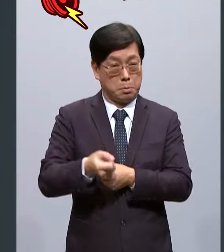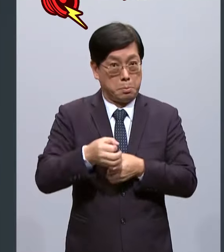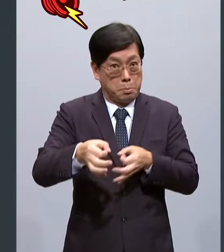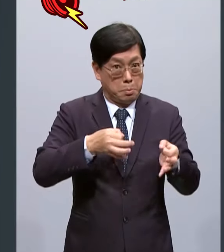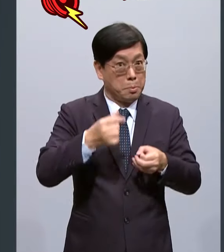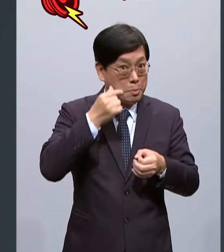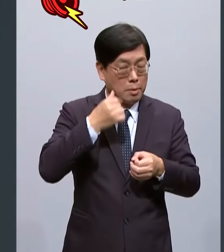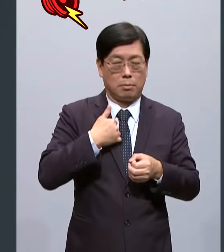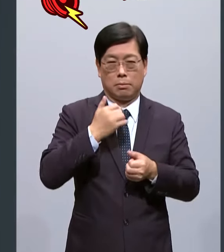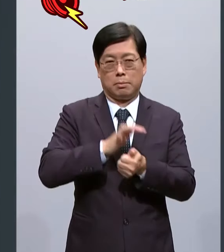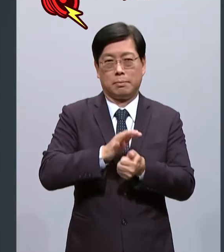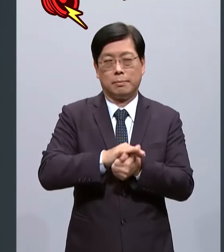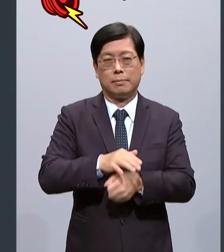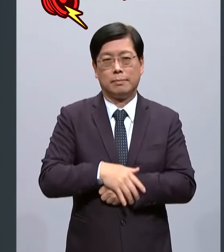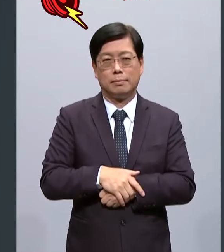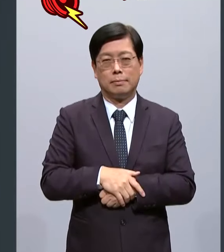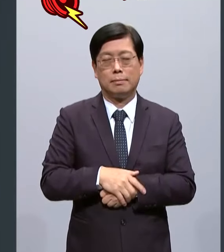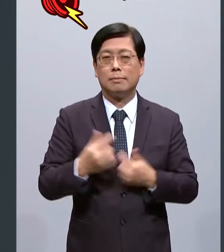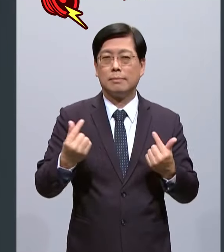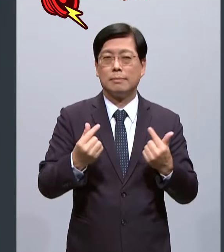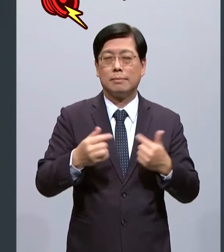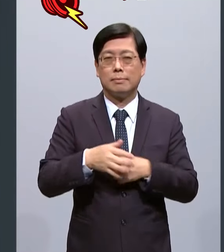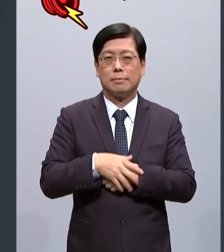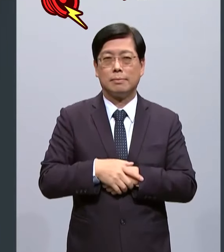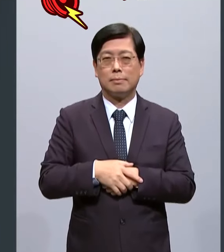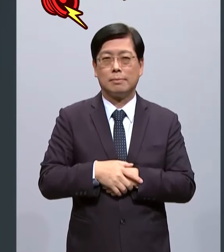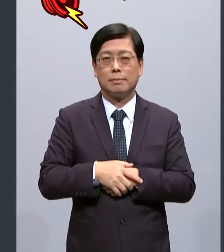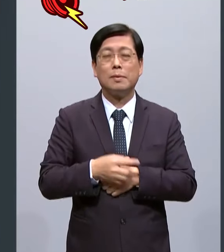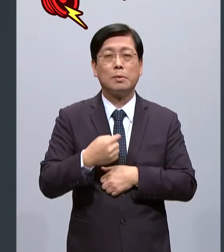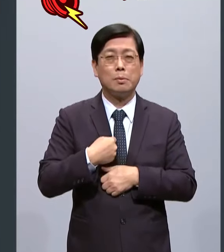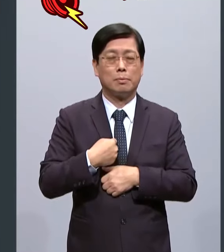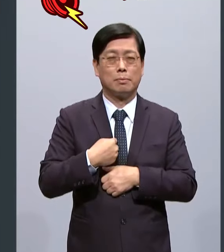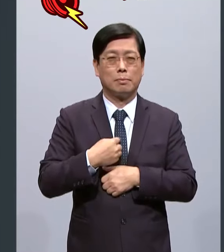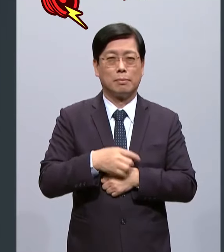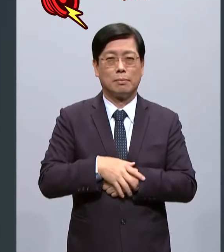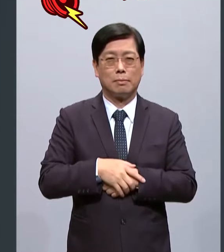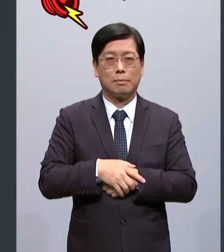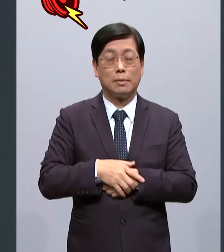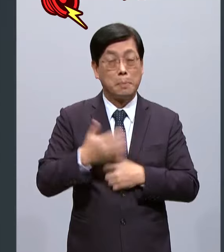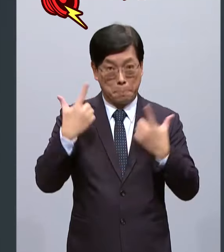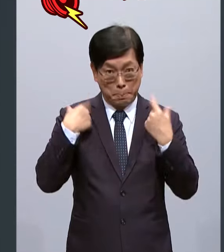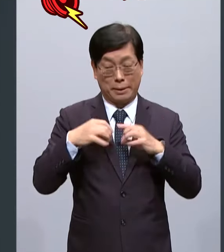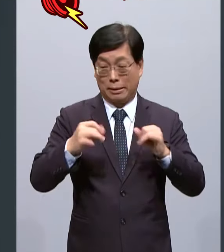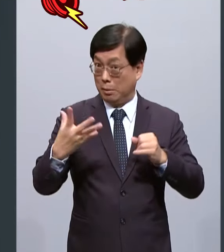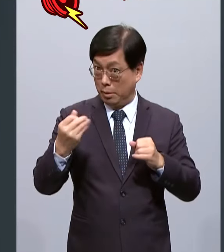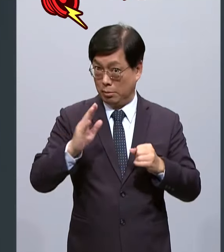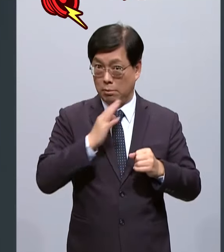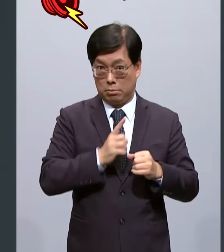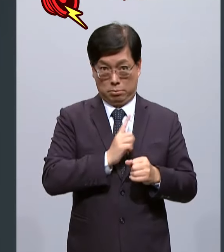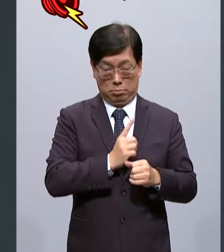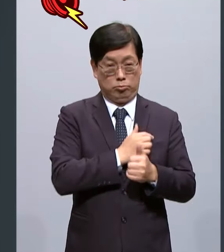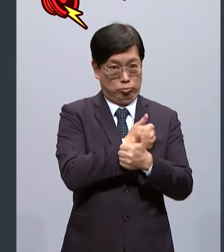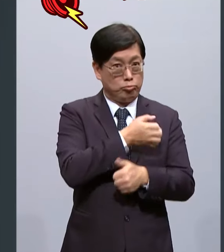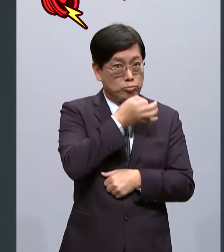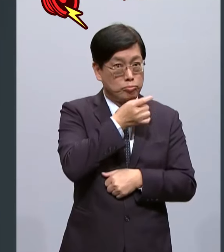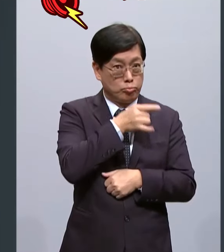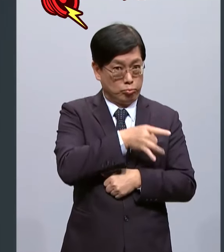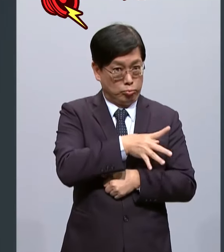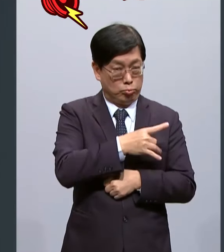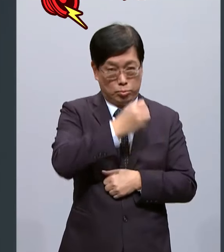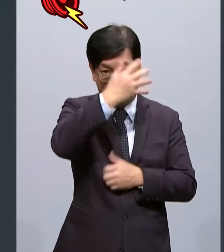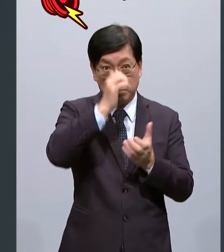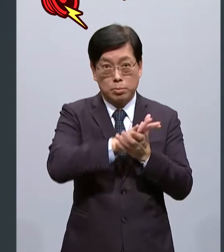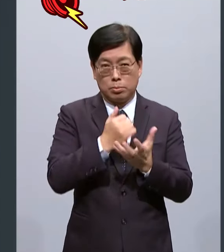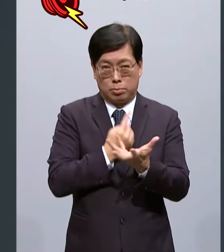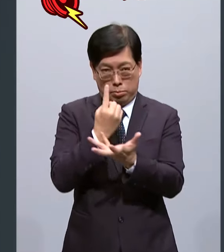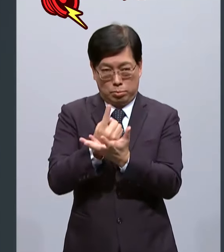种种问题这包括我让没有土地但有实际从事农业的年